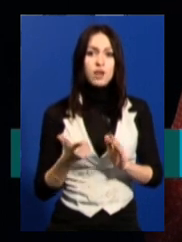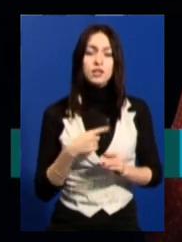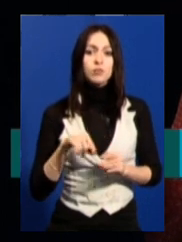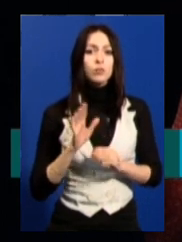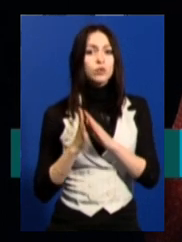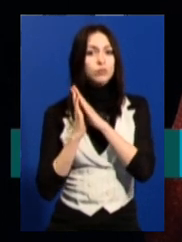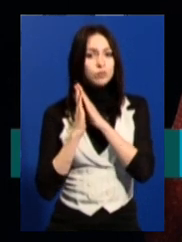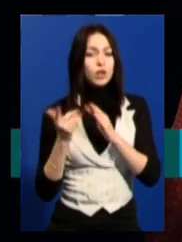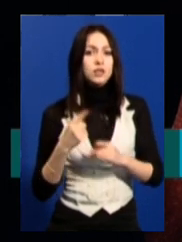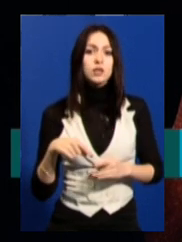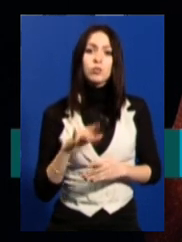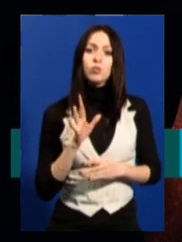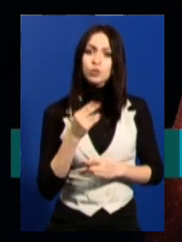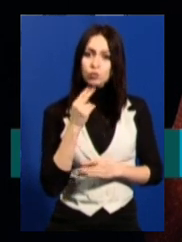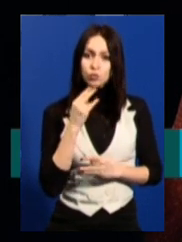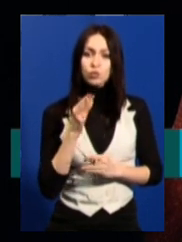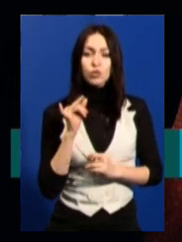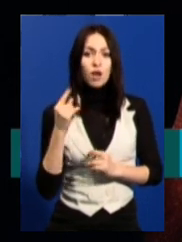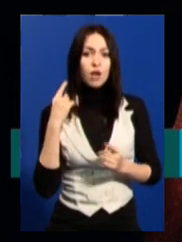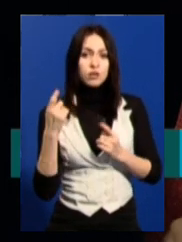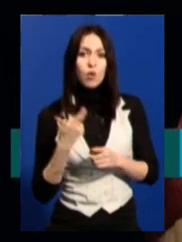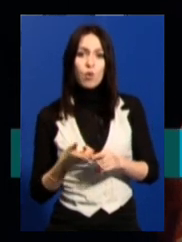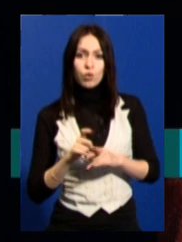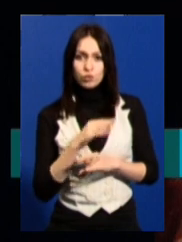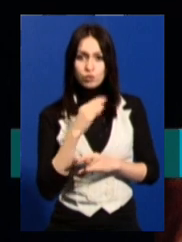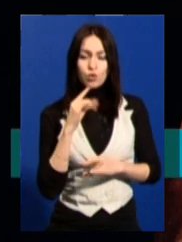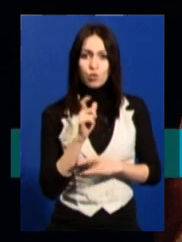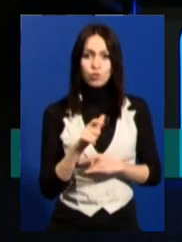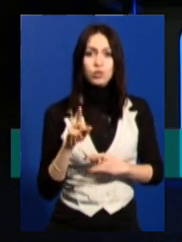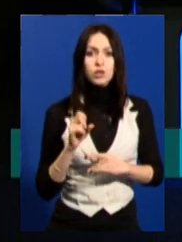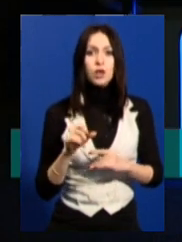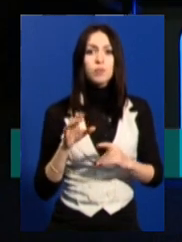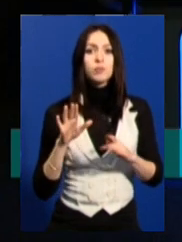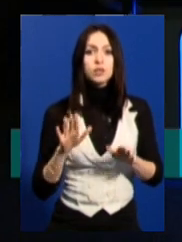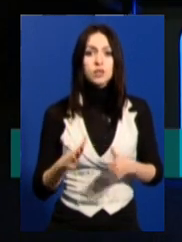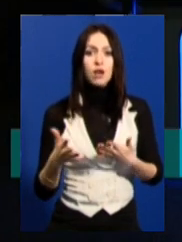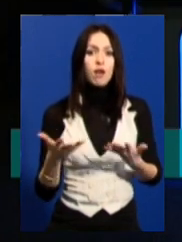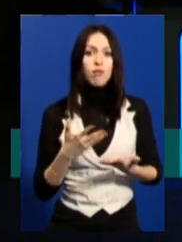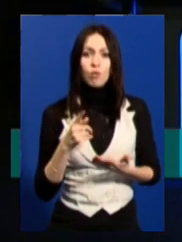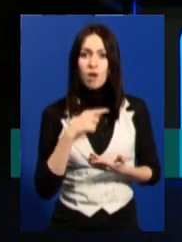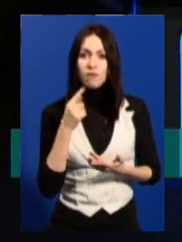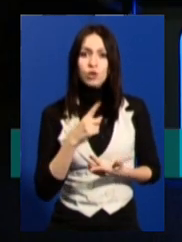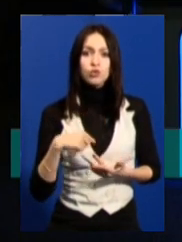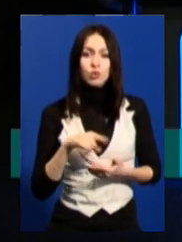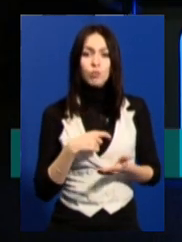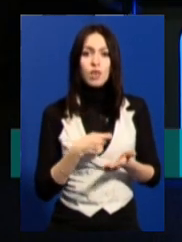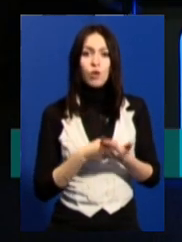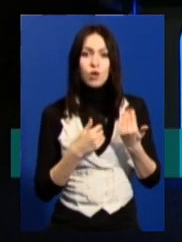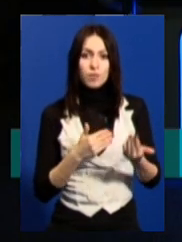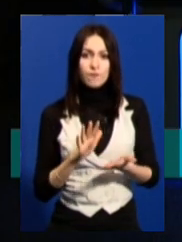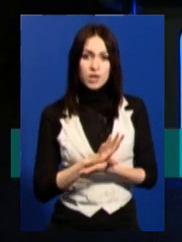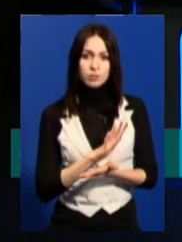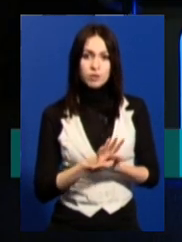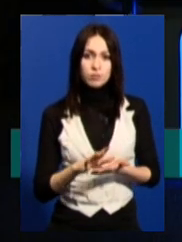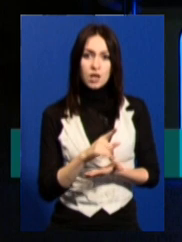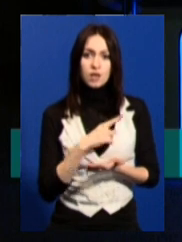спати, де ми будемо їсти. І відкликнулося дуже багато людей на місцях, які кажуть, що ми народуємо вас безкоштовно,